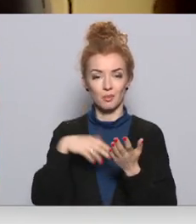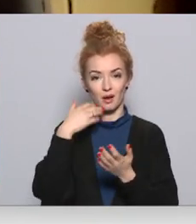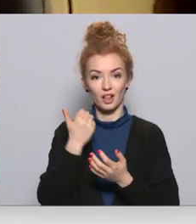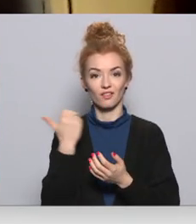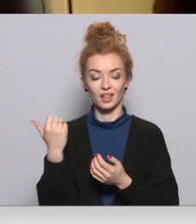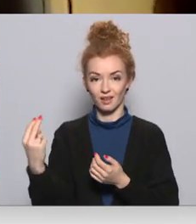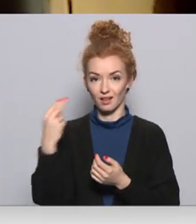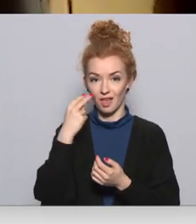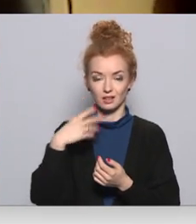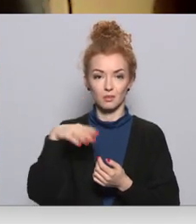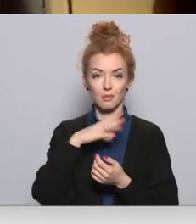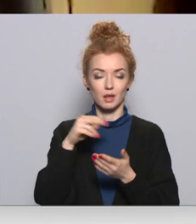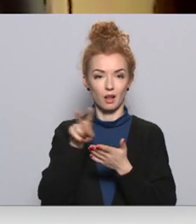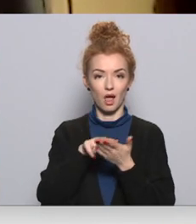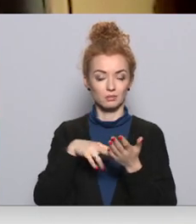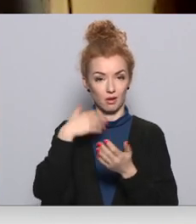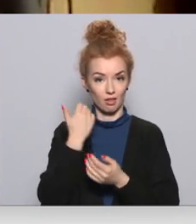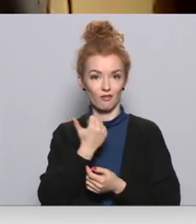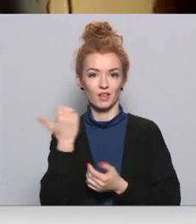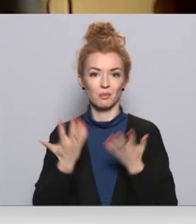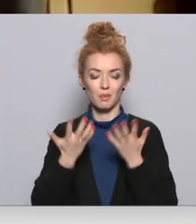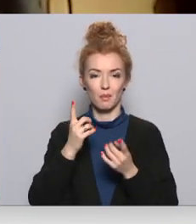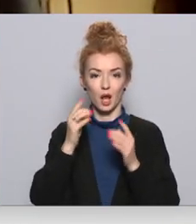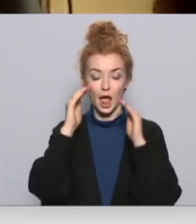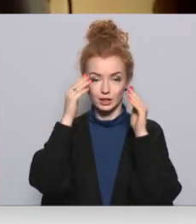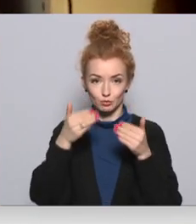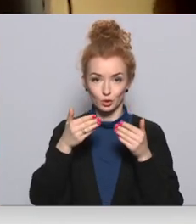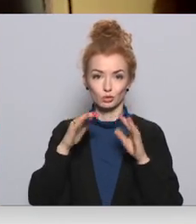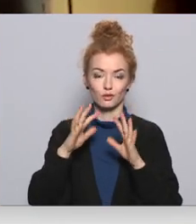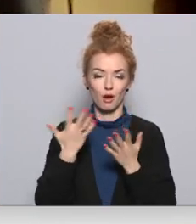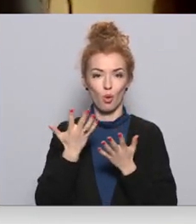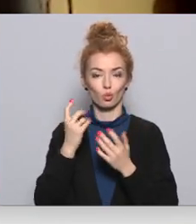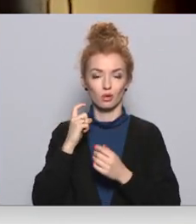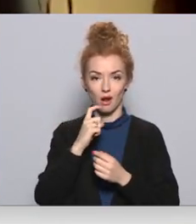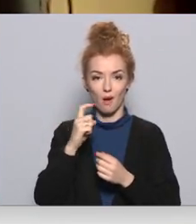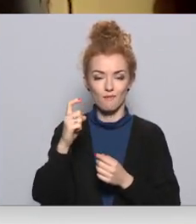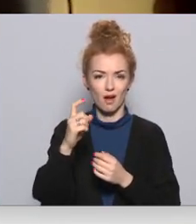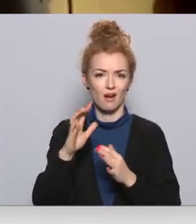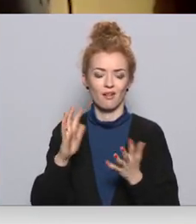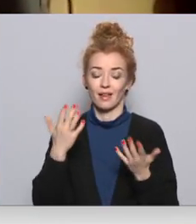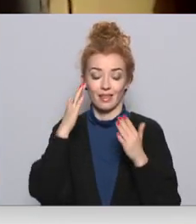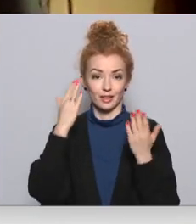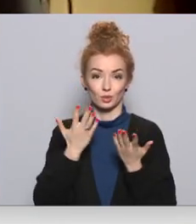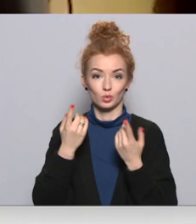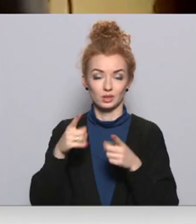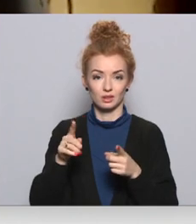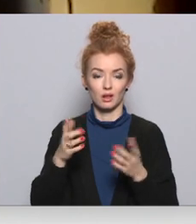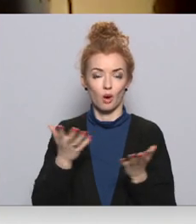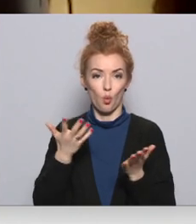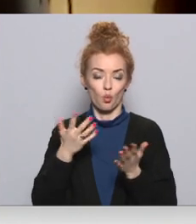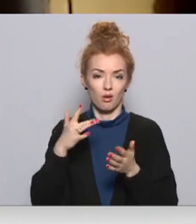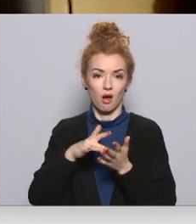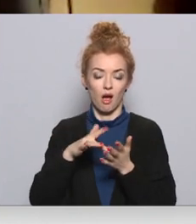redz. Mēs lasām tad, ka viņi varbūt ir aizmiguši vai kaut kur tramvajos, vēl nezinu, kur. Nu, kaut kad jau